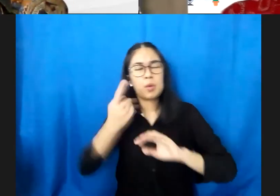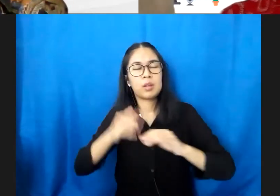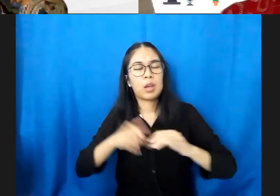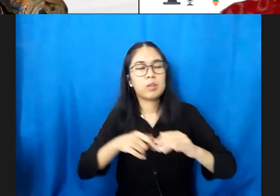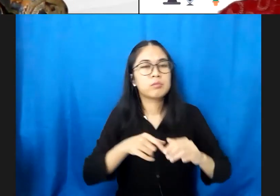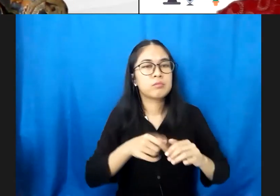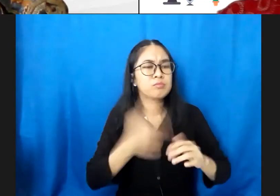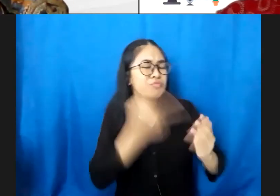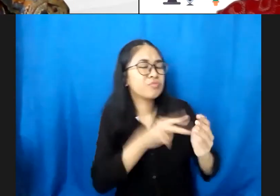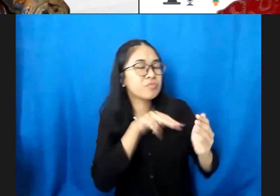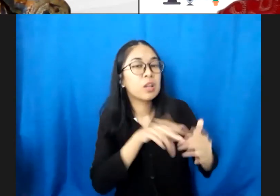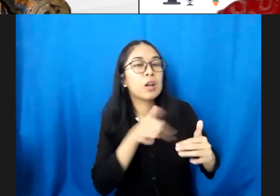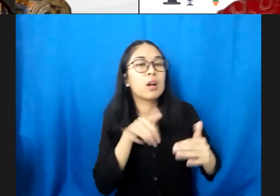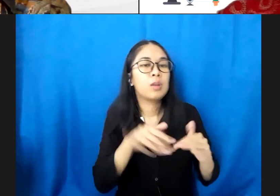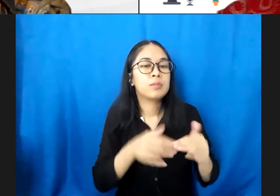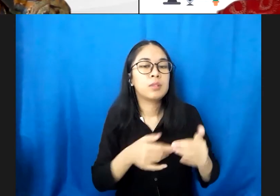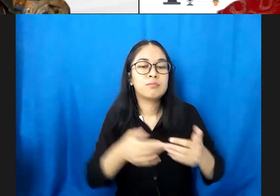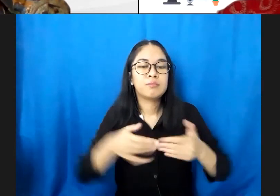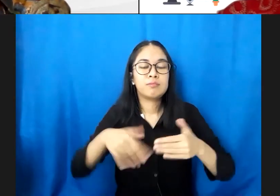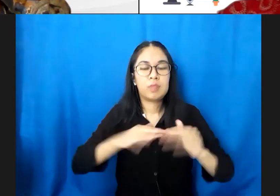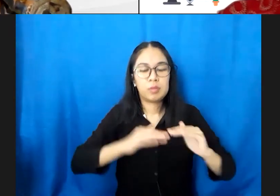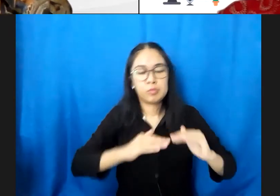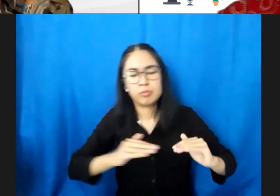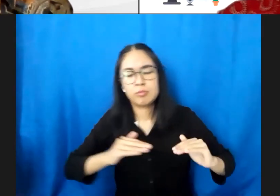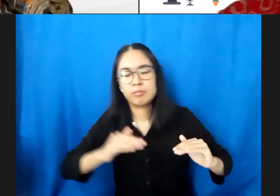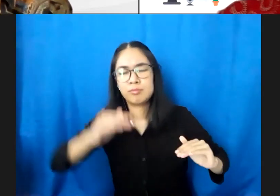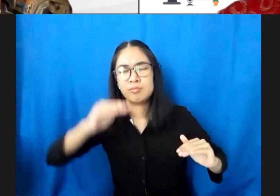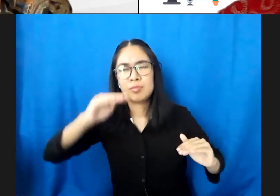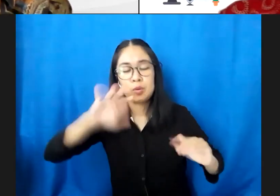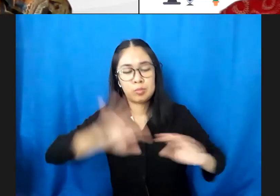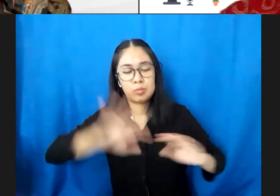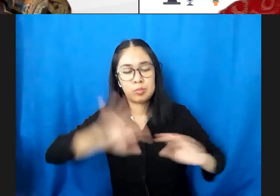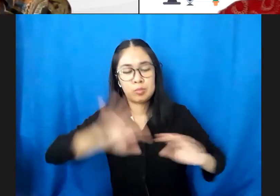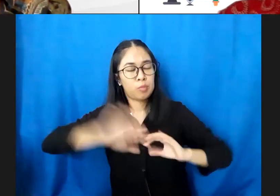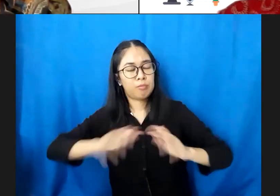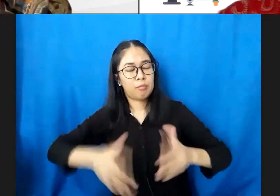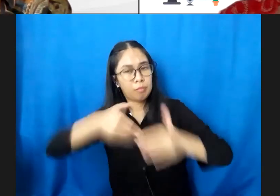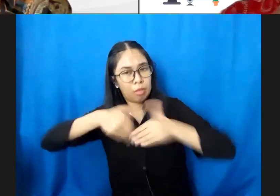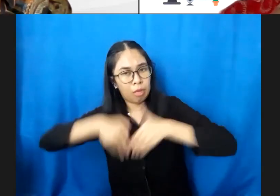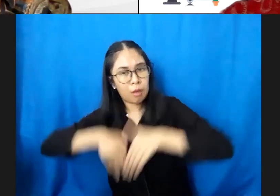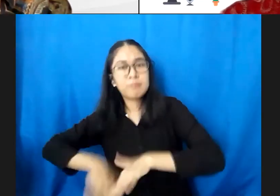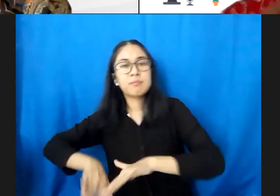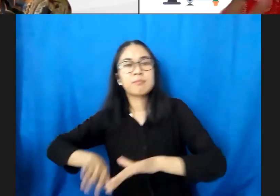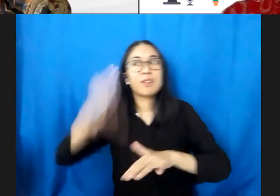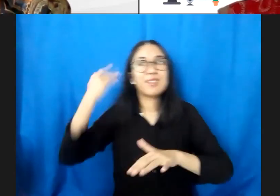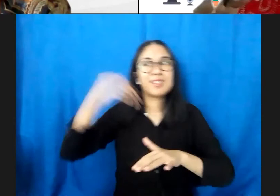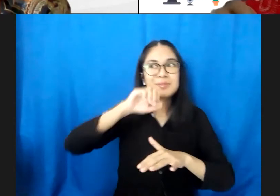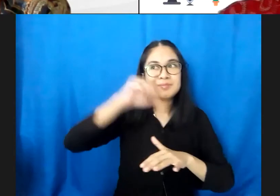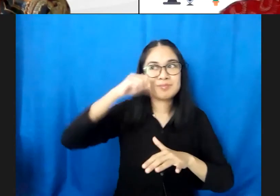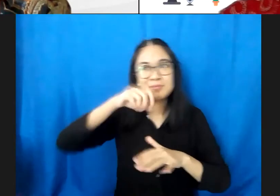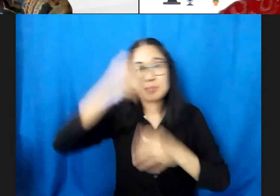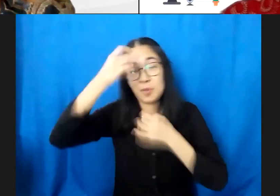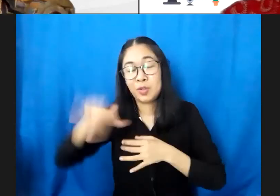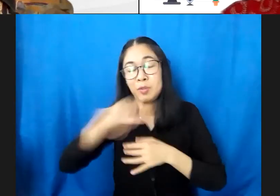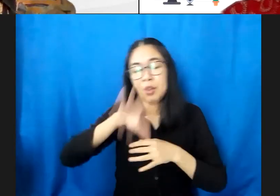calon ibu melahirkan sehingga seribu HPK tadi Prof menjelaskan dengan 270